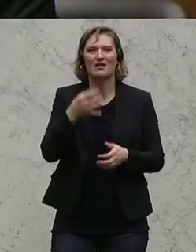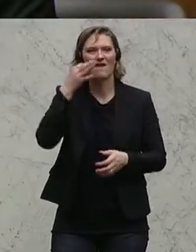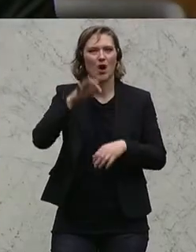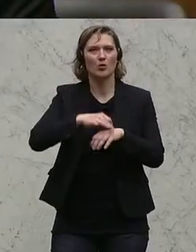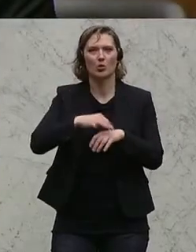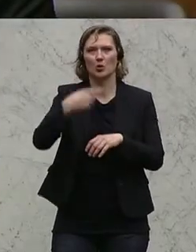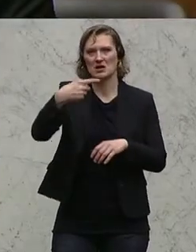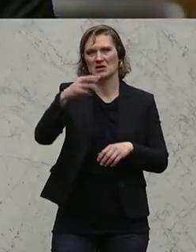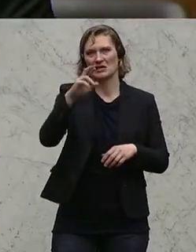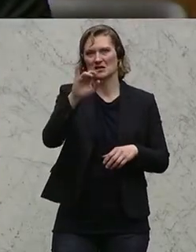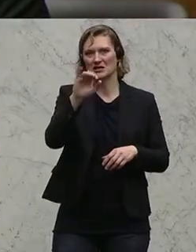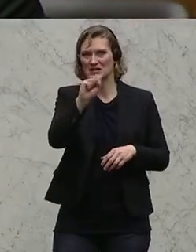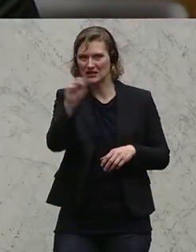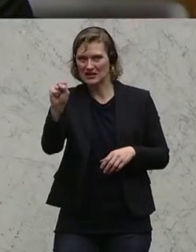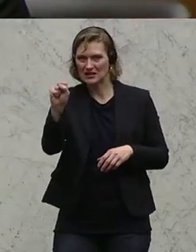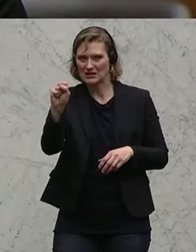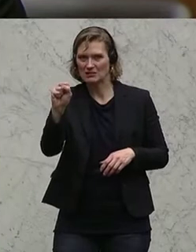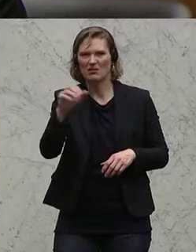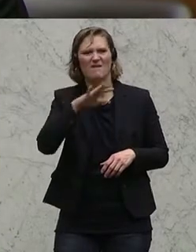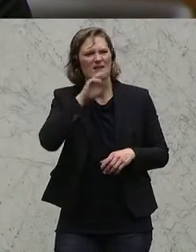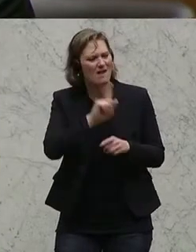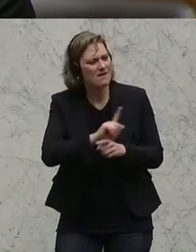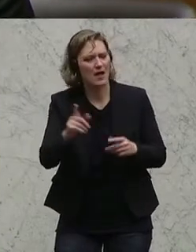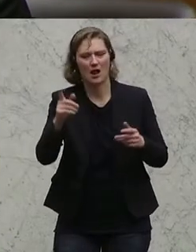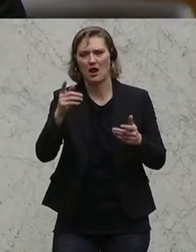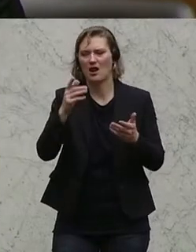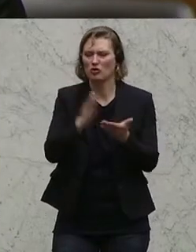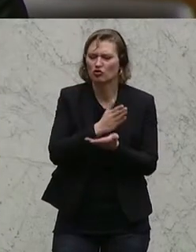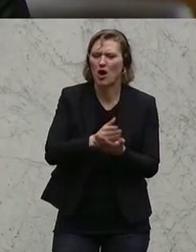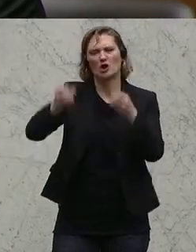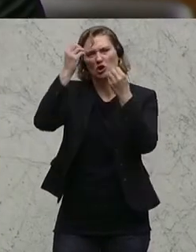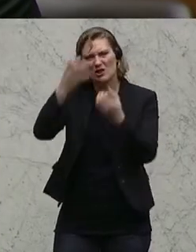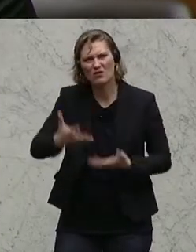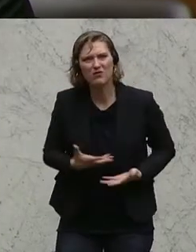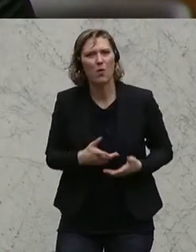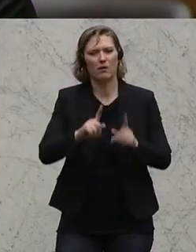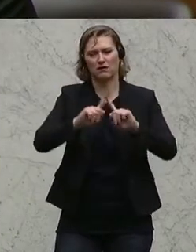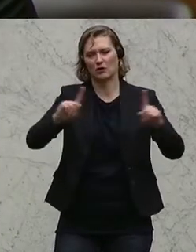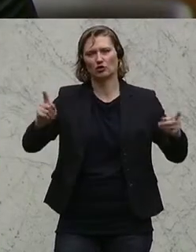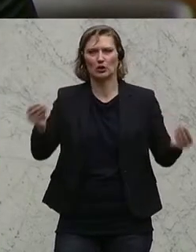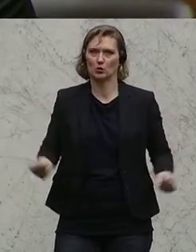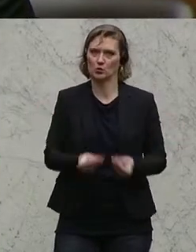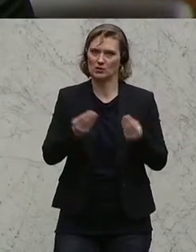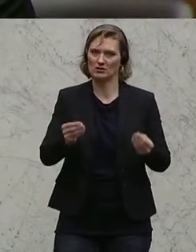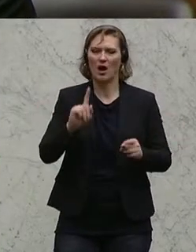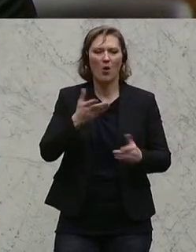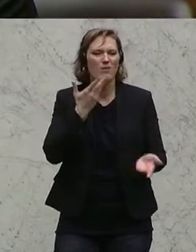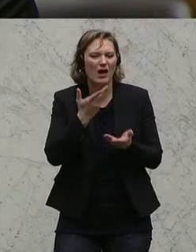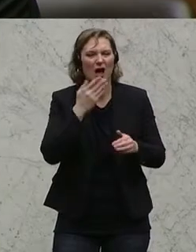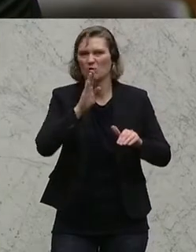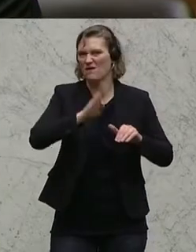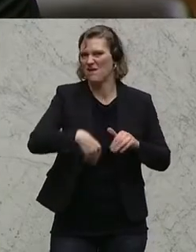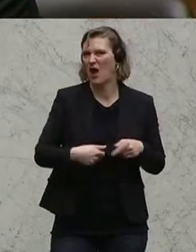auf sowohl Kontrolle, viele Fehlentscheidungen, auch Informationen und wahrscheinlich auch falsche Beratungen.